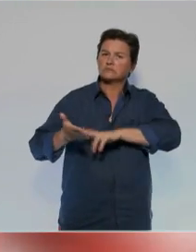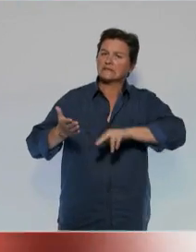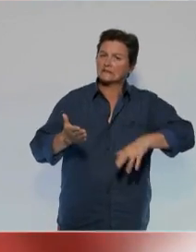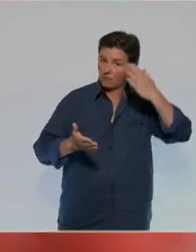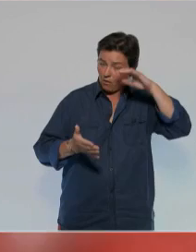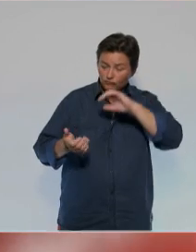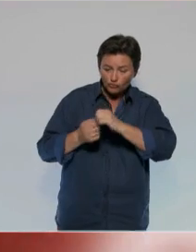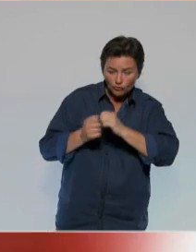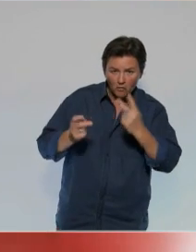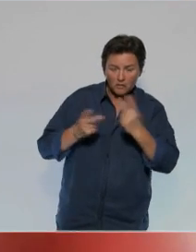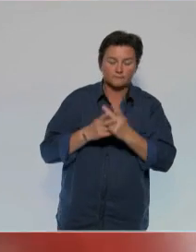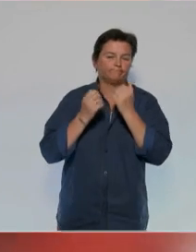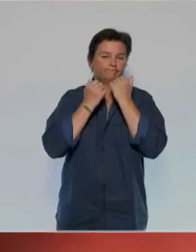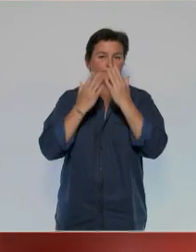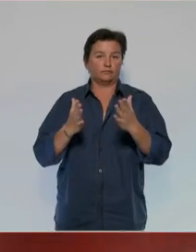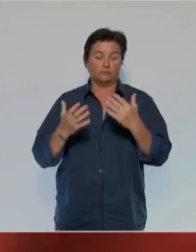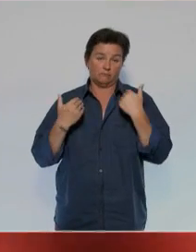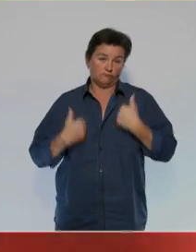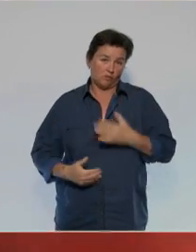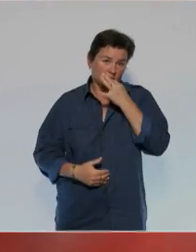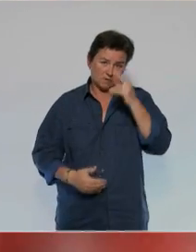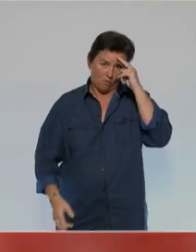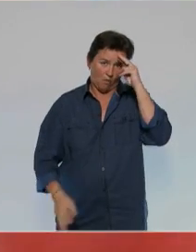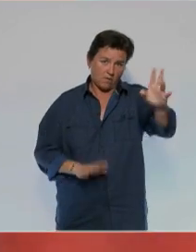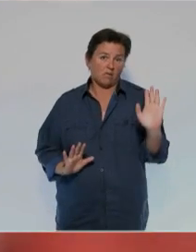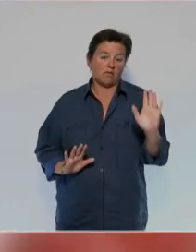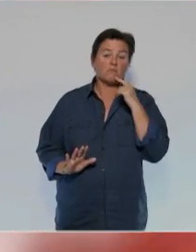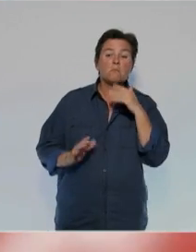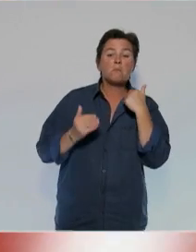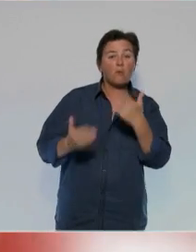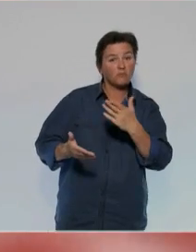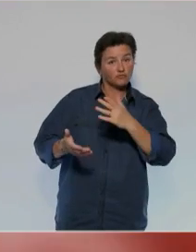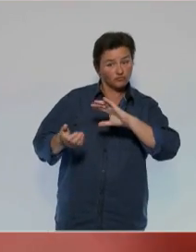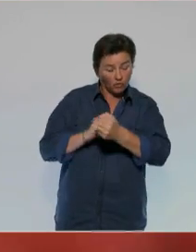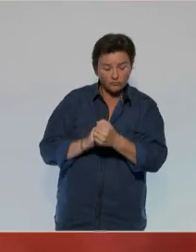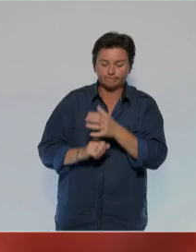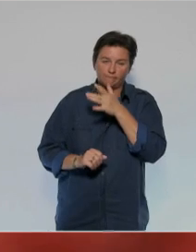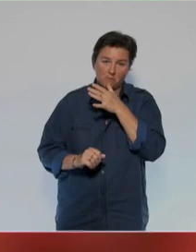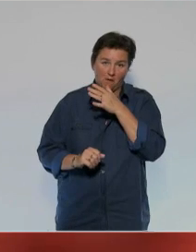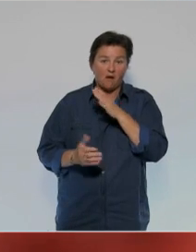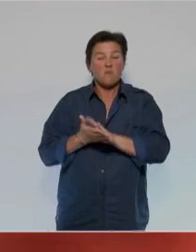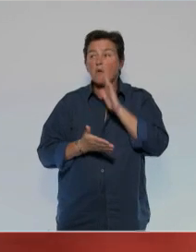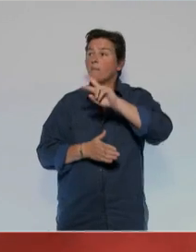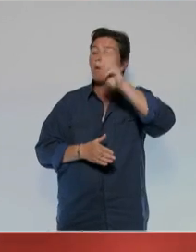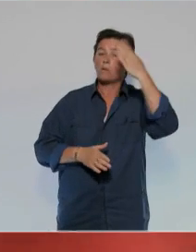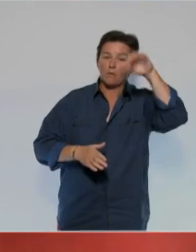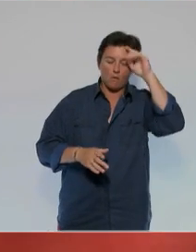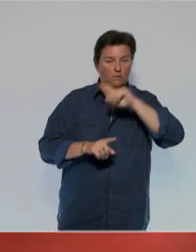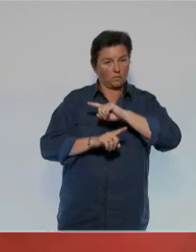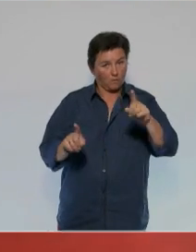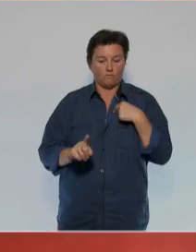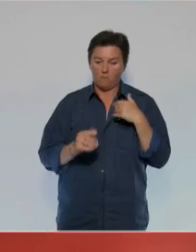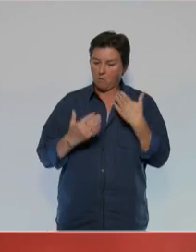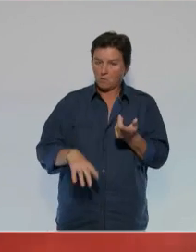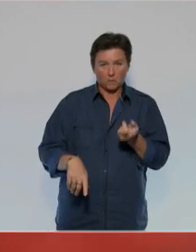substantiellement les traités européens. Et comme je suis honnête, je ne vous propose donc pas de les renégocier. Je ne vous promets pas une autre Europe.